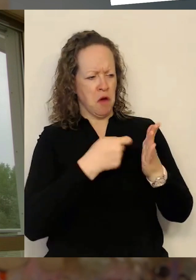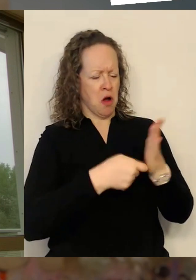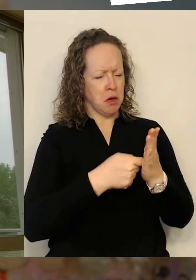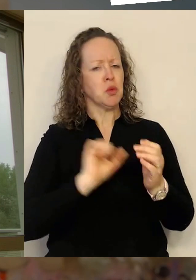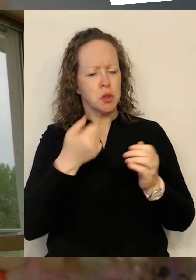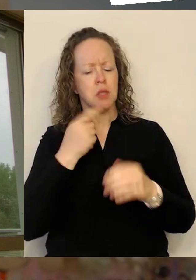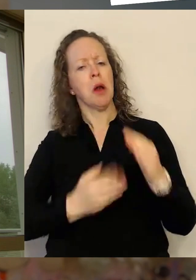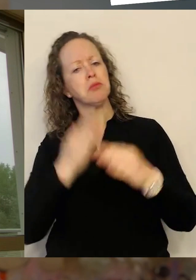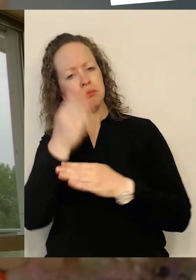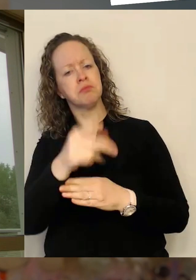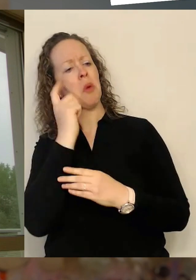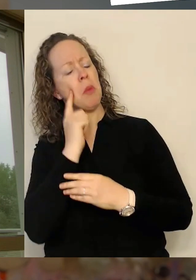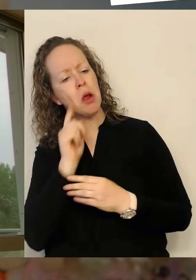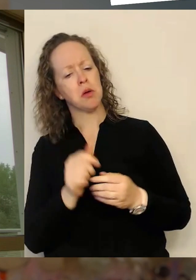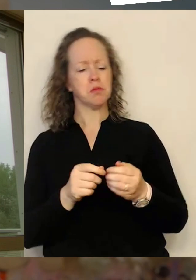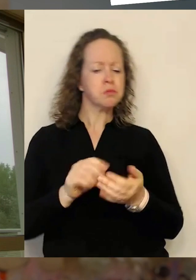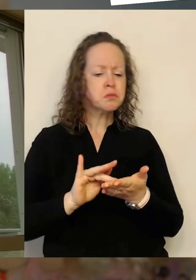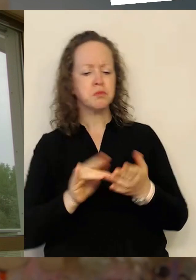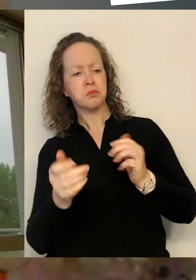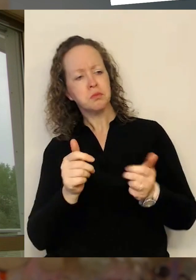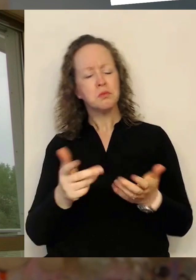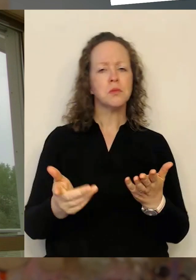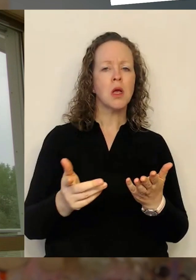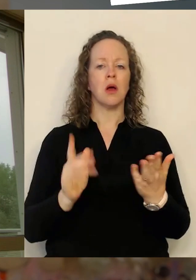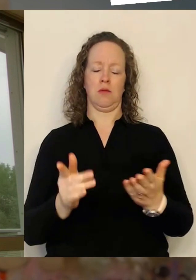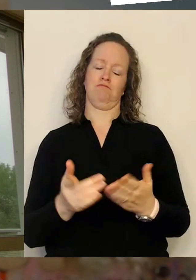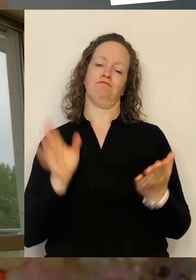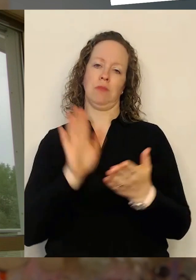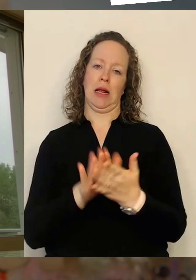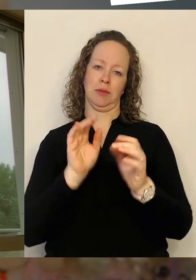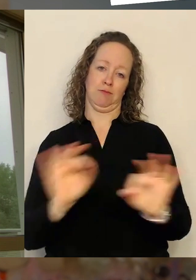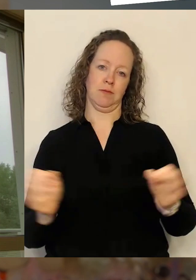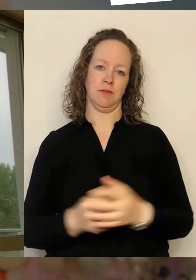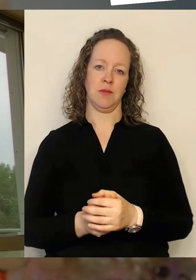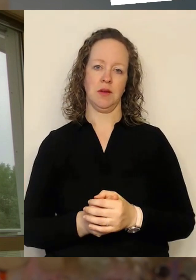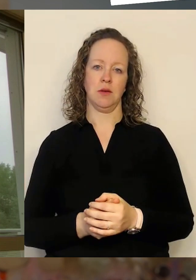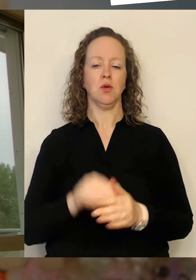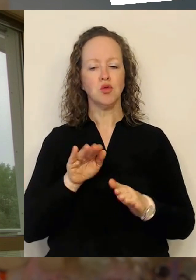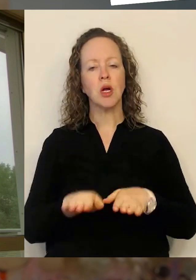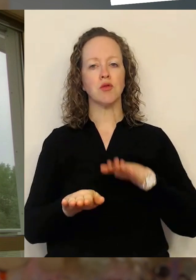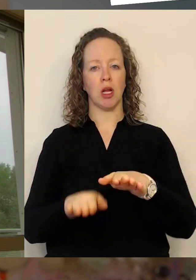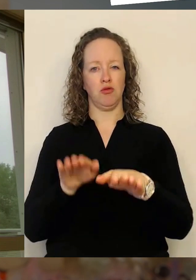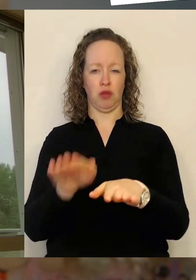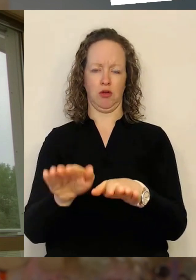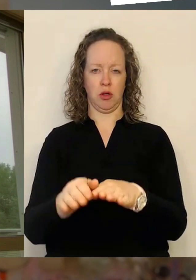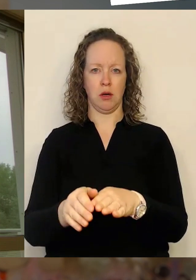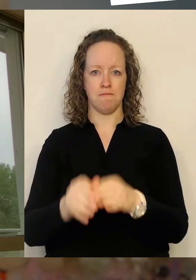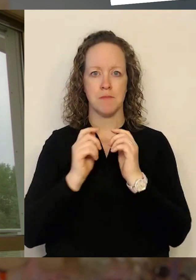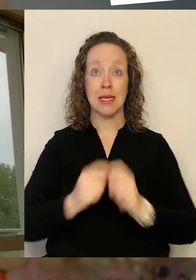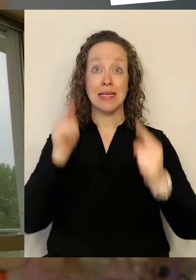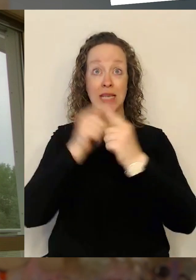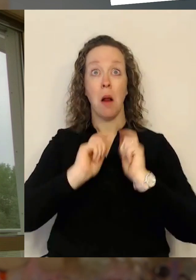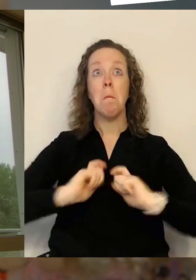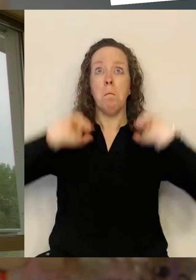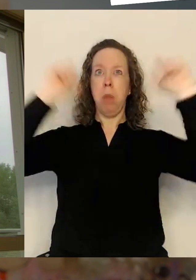Einbinden ist, glaube ich, ein ganz wesentlicher Schlüssel. Und dann zu sagen, Stück für Stück, ohne einen riesigen Masterplan zu haben, sondern erst mal zu sagen, wo sind die Bedarfe,